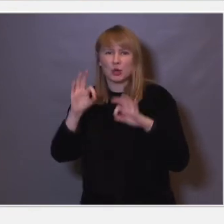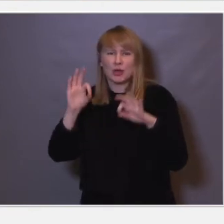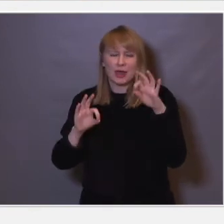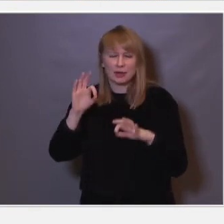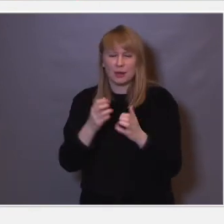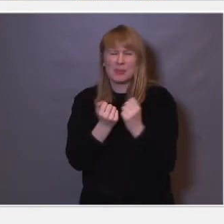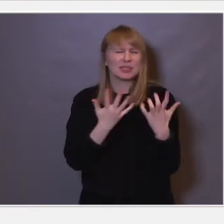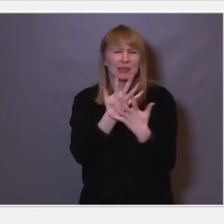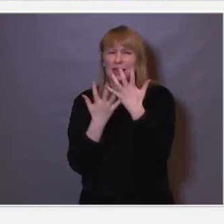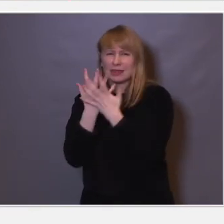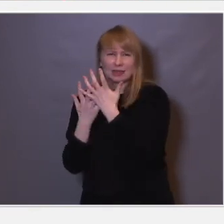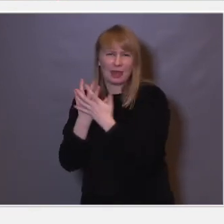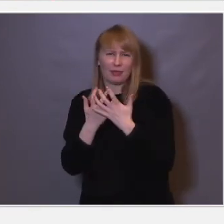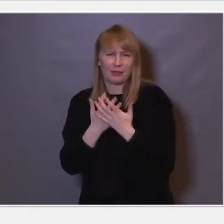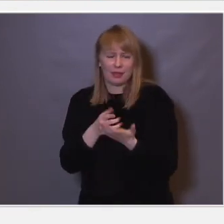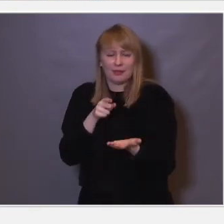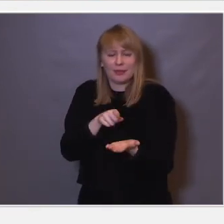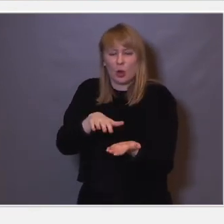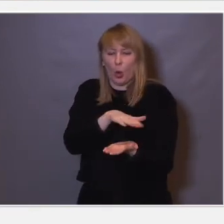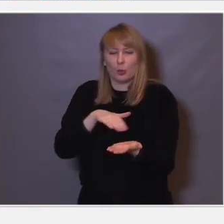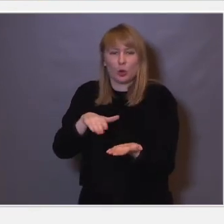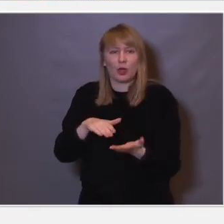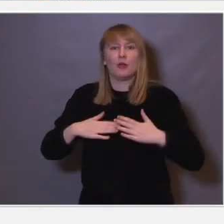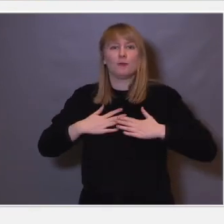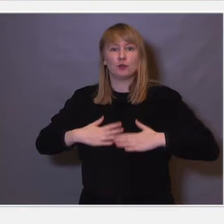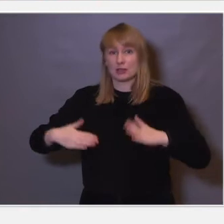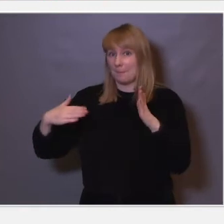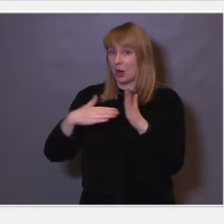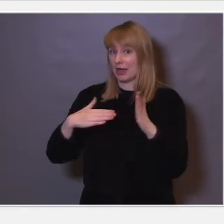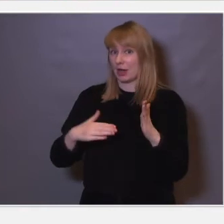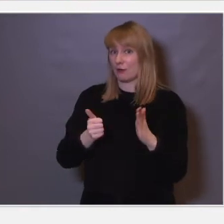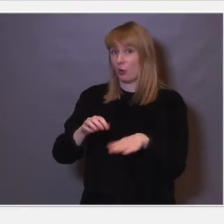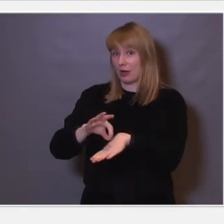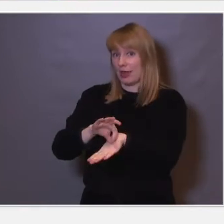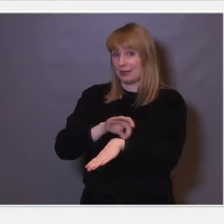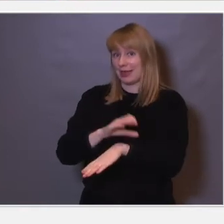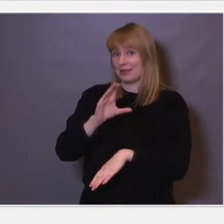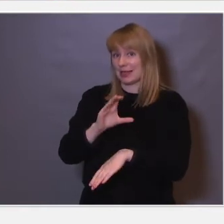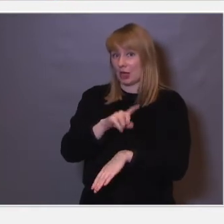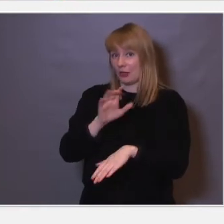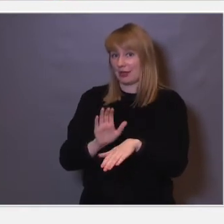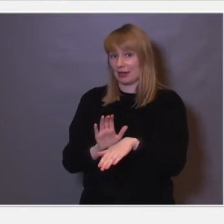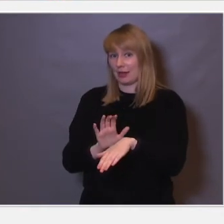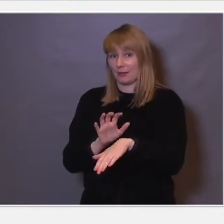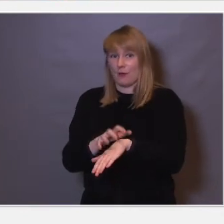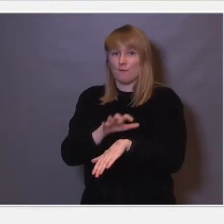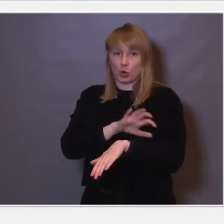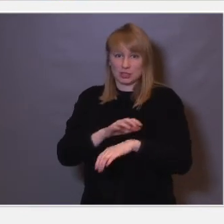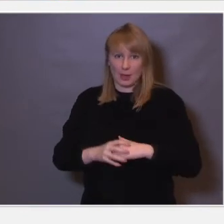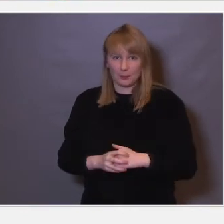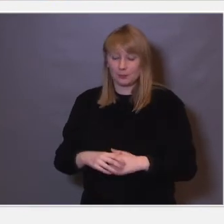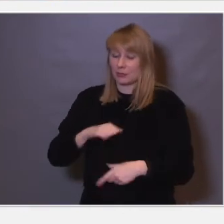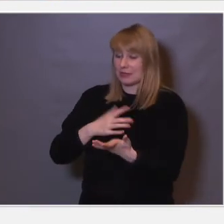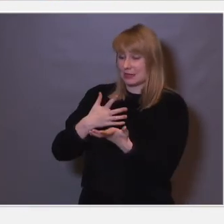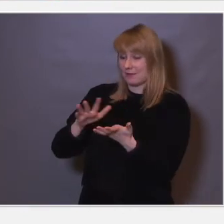masse sånne nett i det skadestedet, så det blir en fysisk barriere for nervecellene å vokse over skadestedet. Men hvis du da